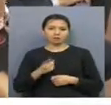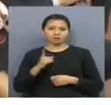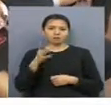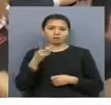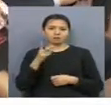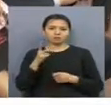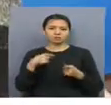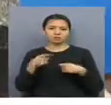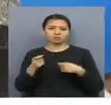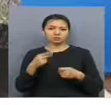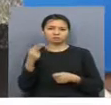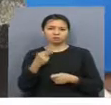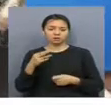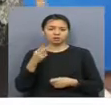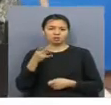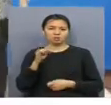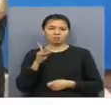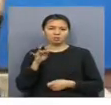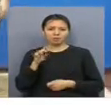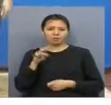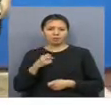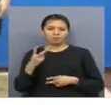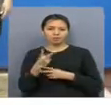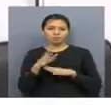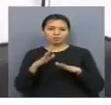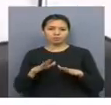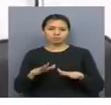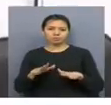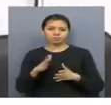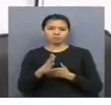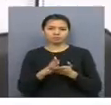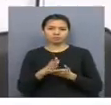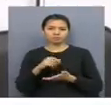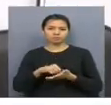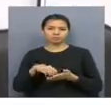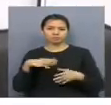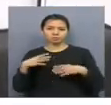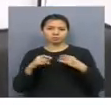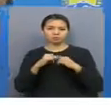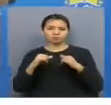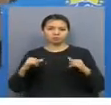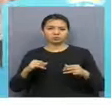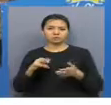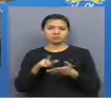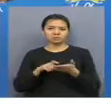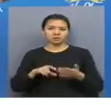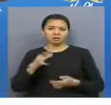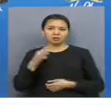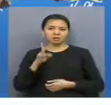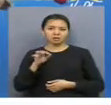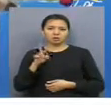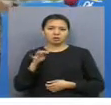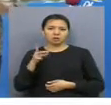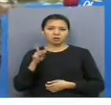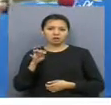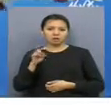жетекшісі сейін ағырақтық Айгүл Рахымоваға. Екінші орын әліметтік салада еріктілер қозғалысын дамыту жобасының ақтыры көршет аунық, қалымтай